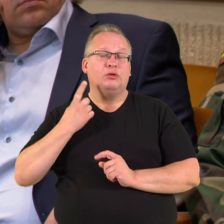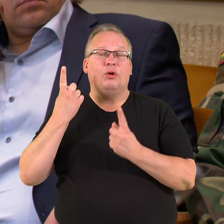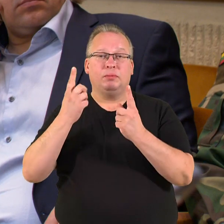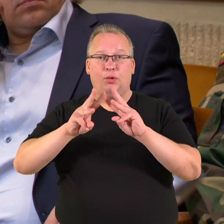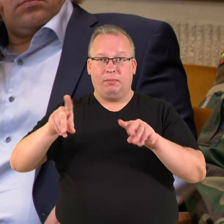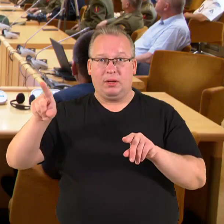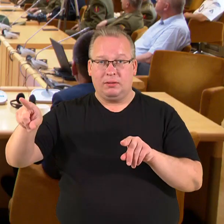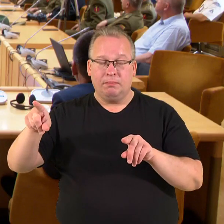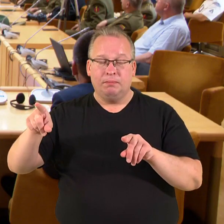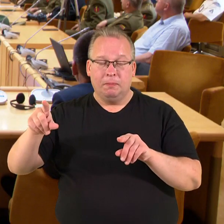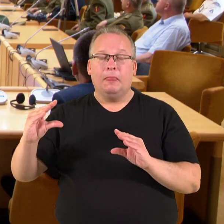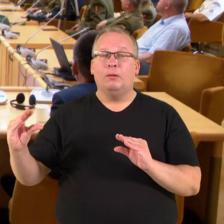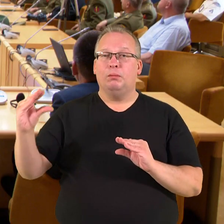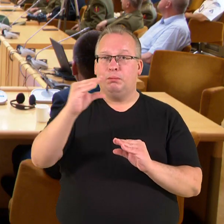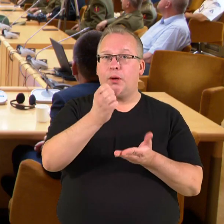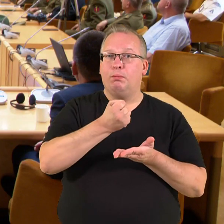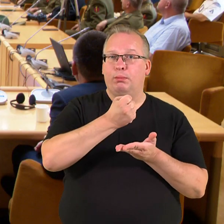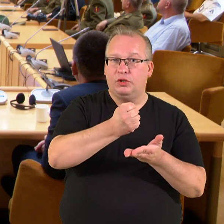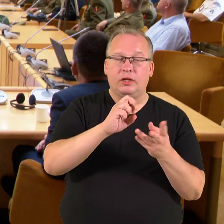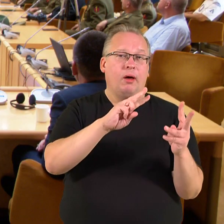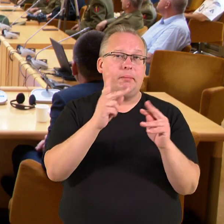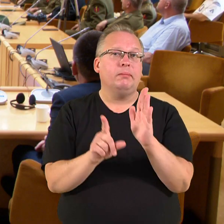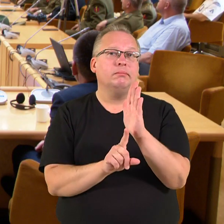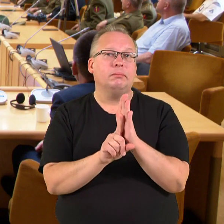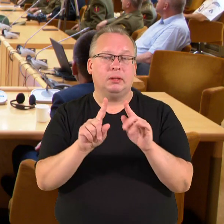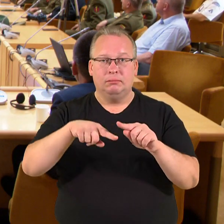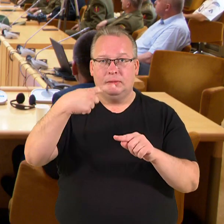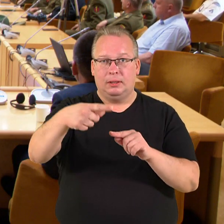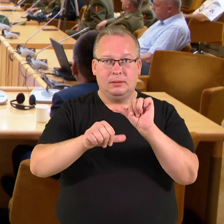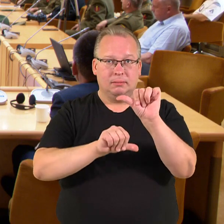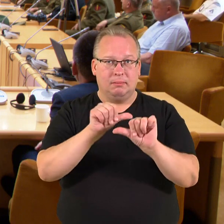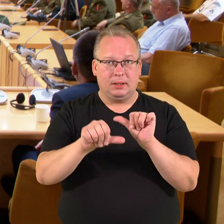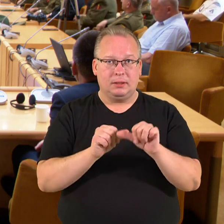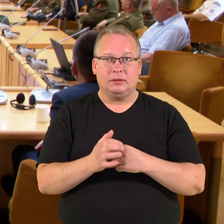ministerijos biudžeto dydžio suma. Pertvarka įsigaliotų nuo kitų metų.